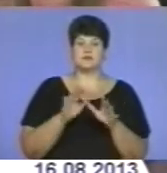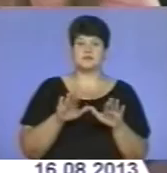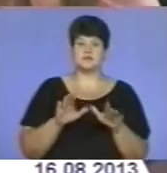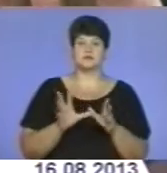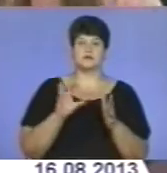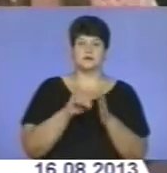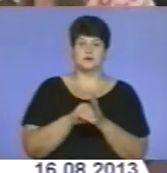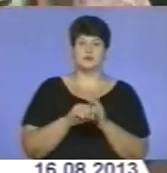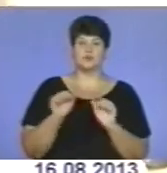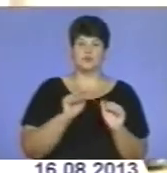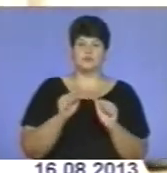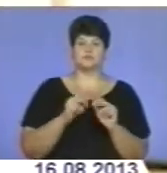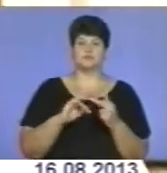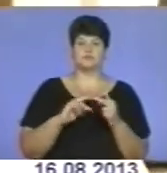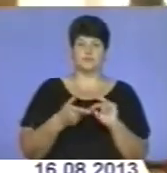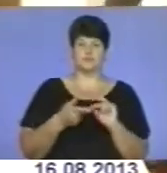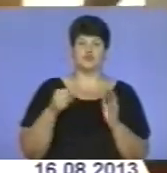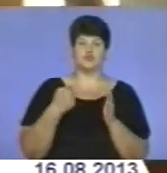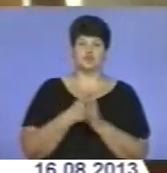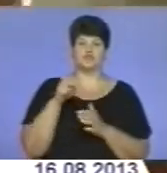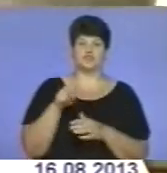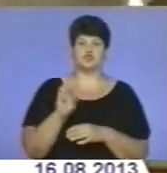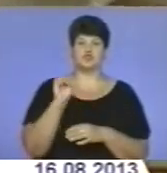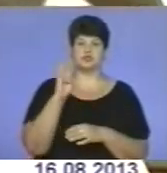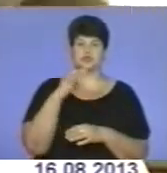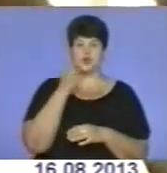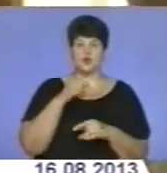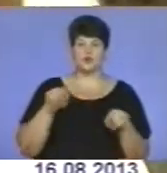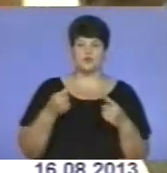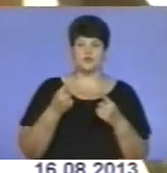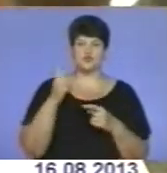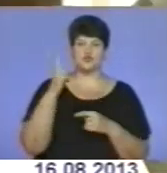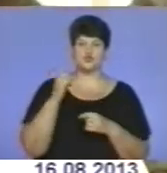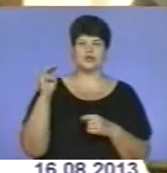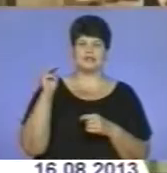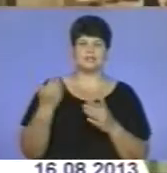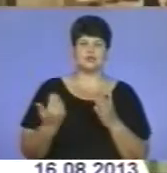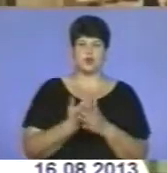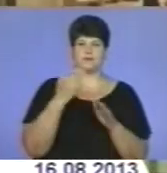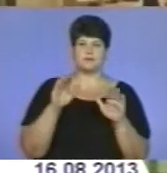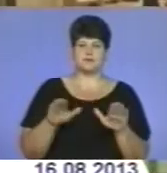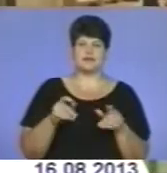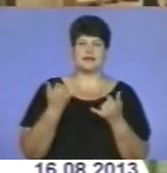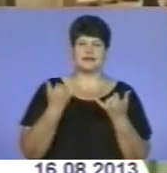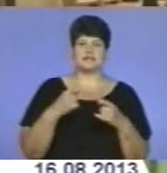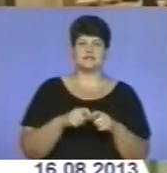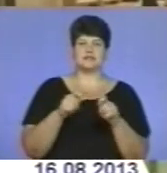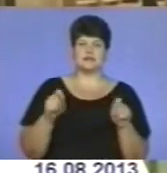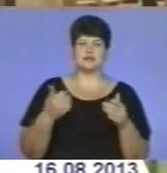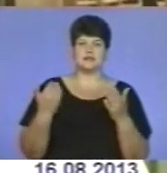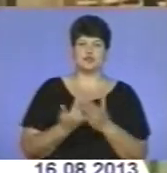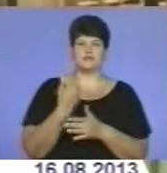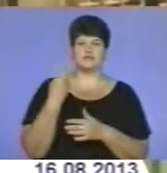вирішив змінити уряд та запевнив, до 2014 року створять 100 тисяч нових місць. Нині відкрили дві дошкільні новобудови у